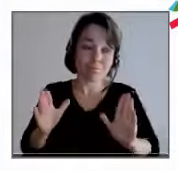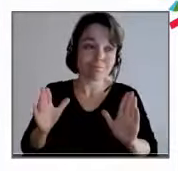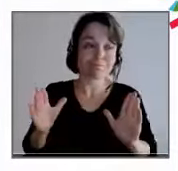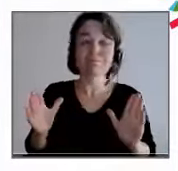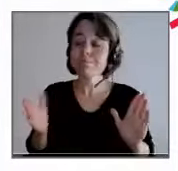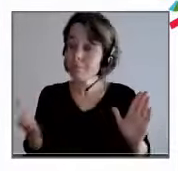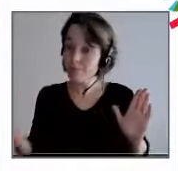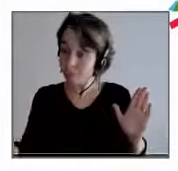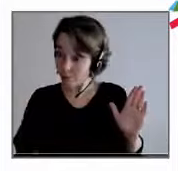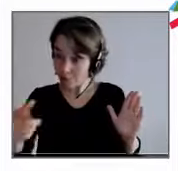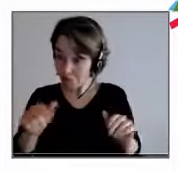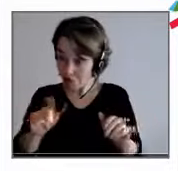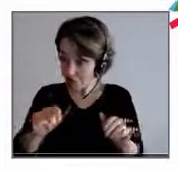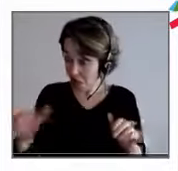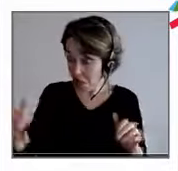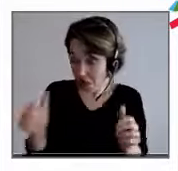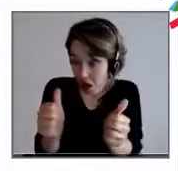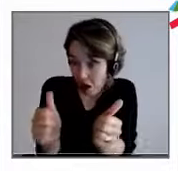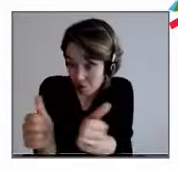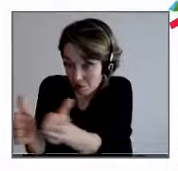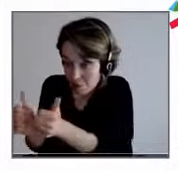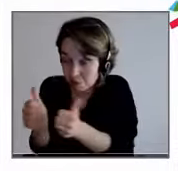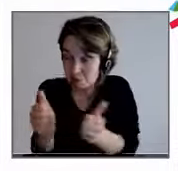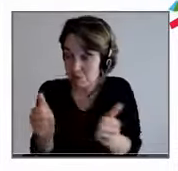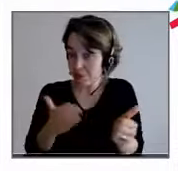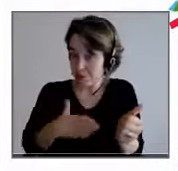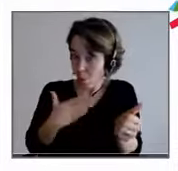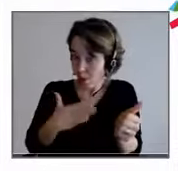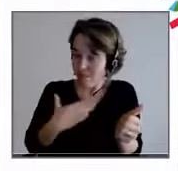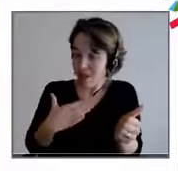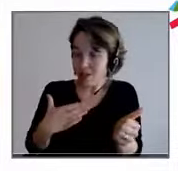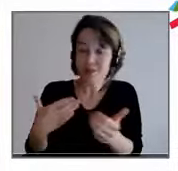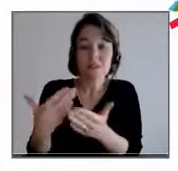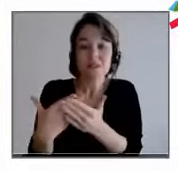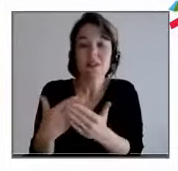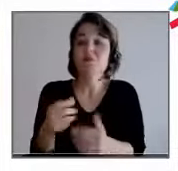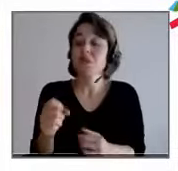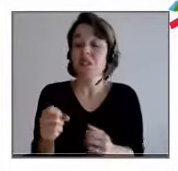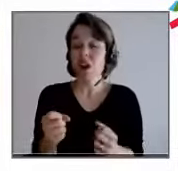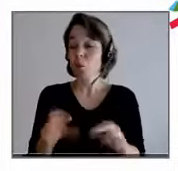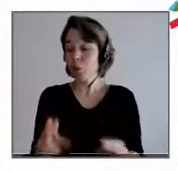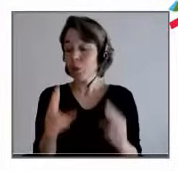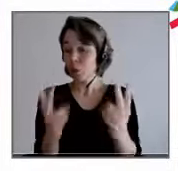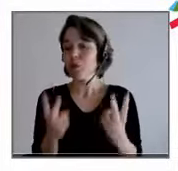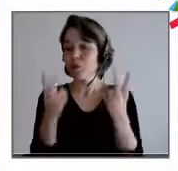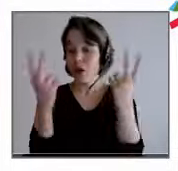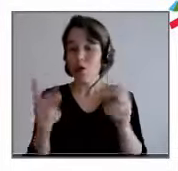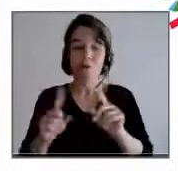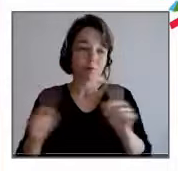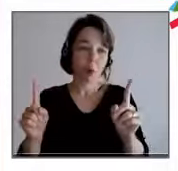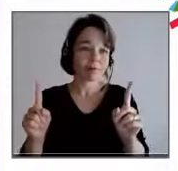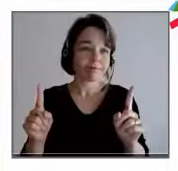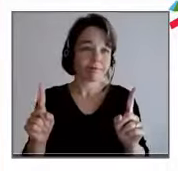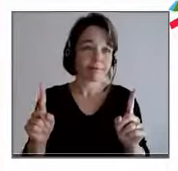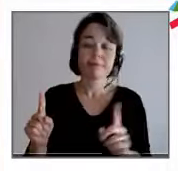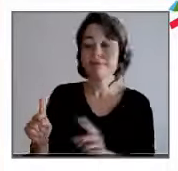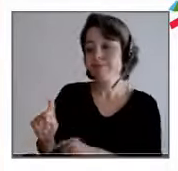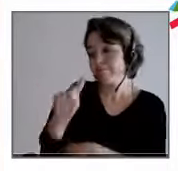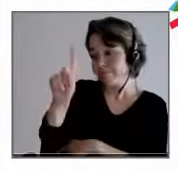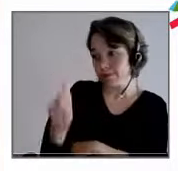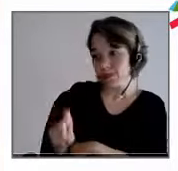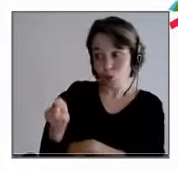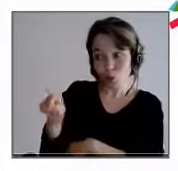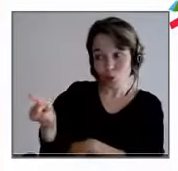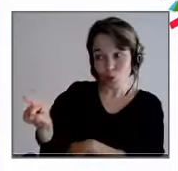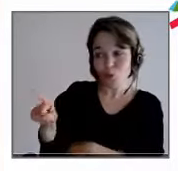Mais encore une fois, ce n pas une valeur en soi. Il une question toute simple qui est posée peut-être pour vous, Christelle Claverie.